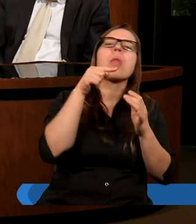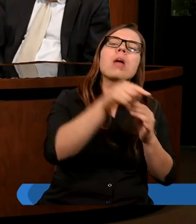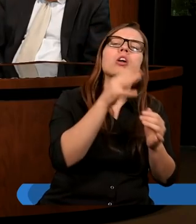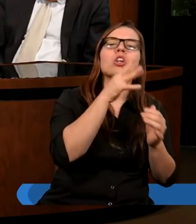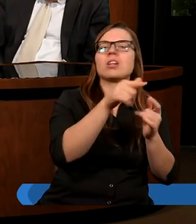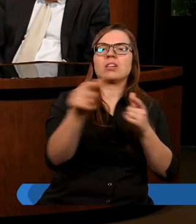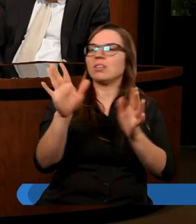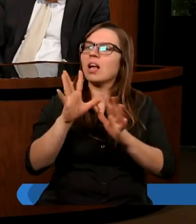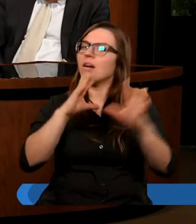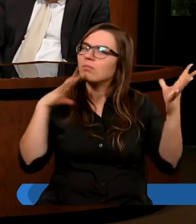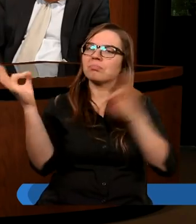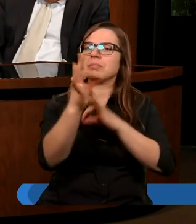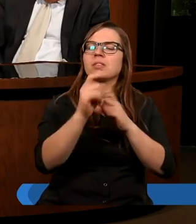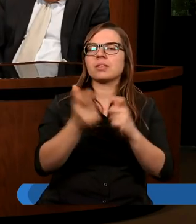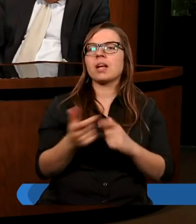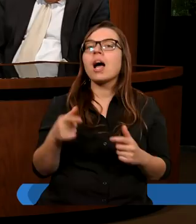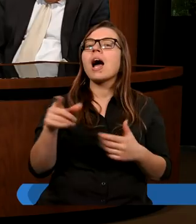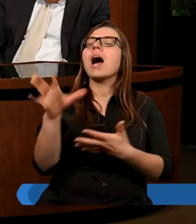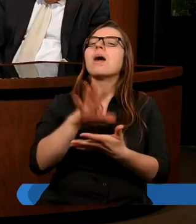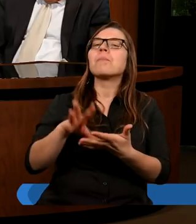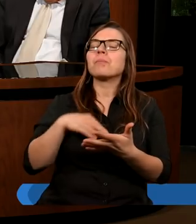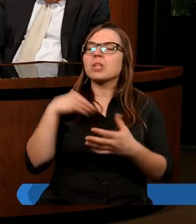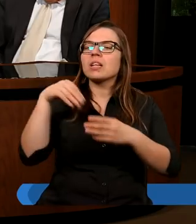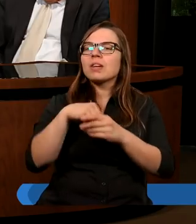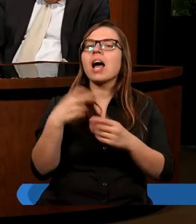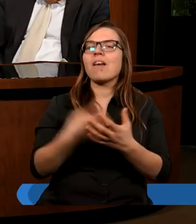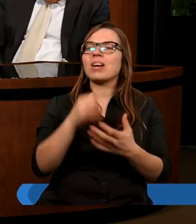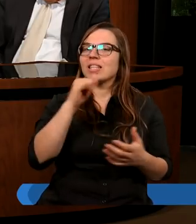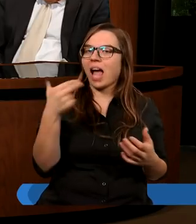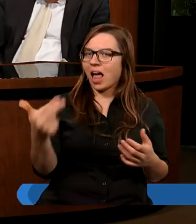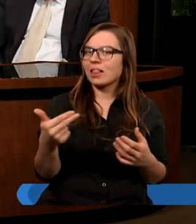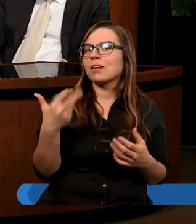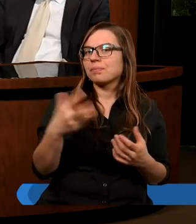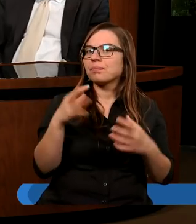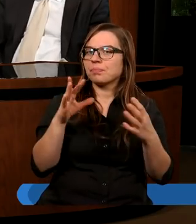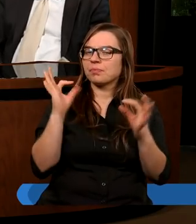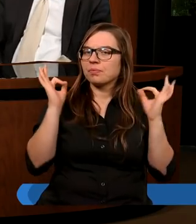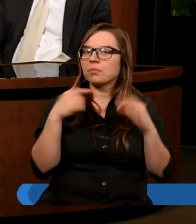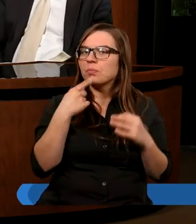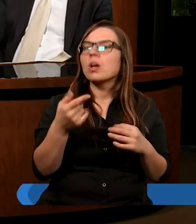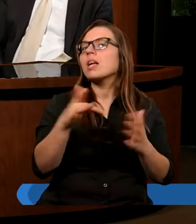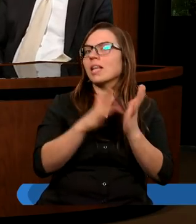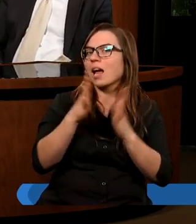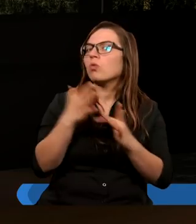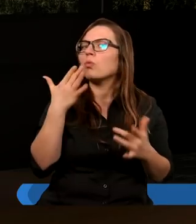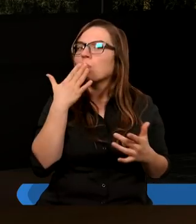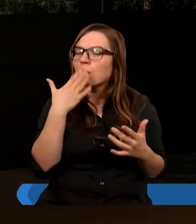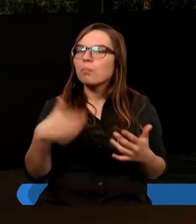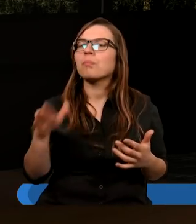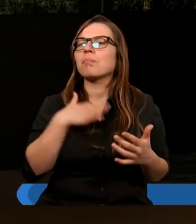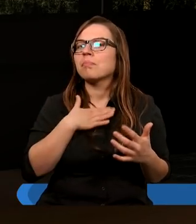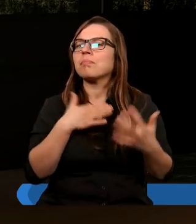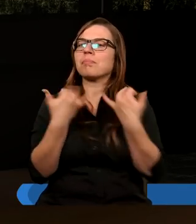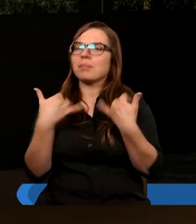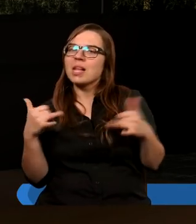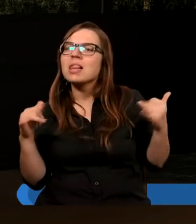Chciałabym jeszcze tutaj dodać tekst, który jest zapisany w Ewangelii Jana i to sam Jezus mówi, że mam i